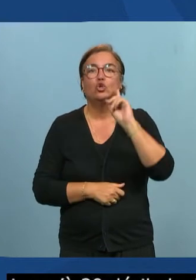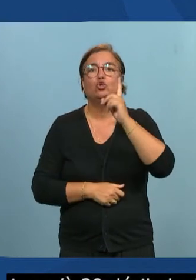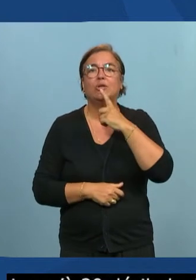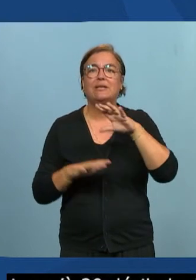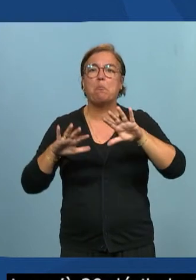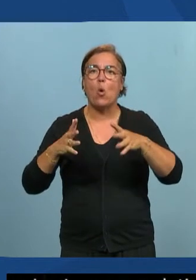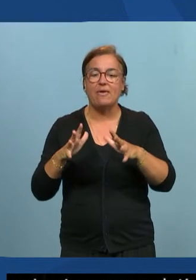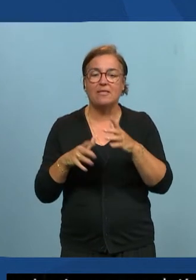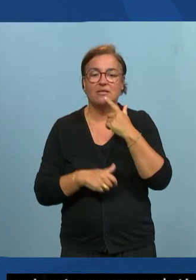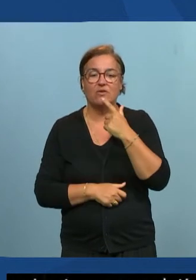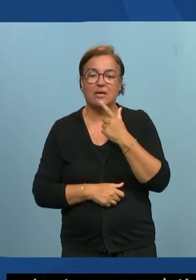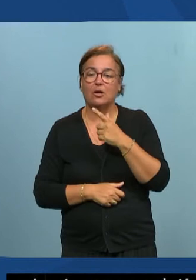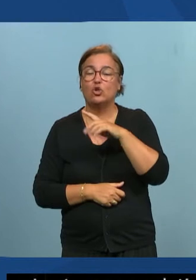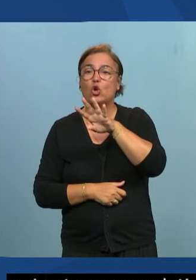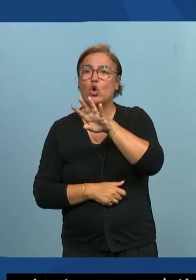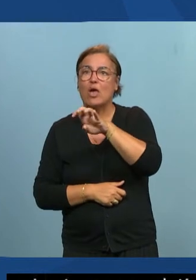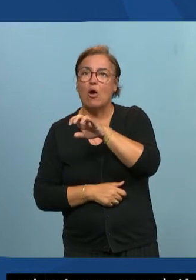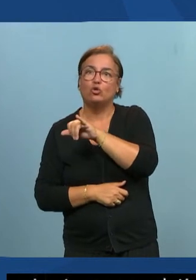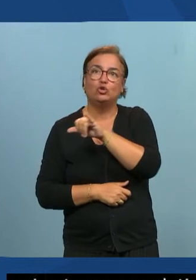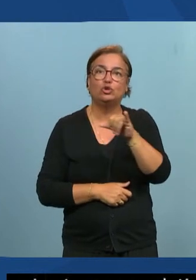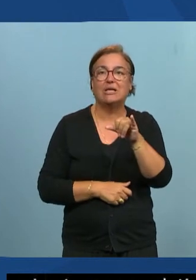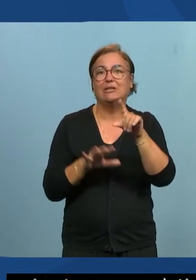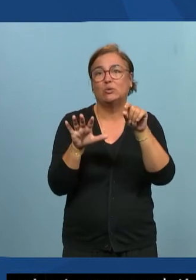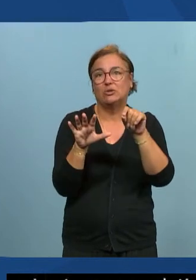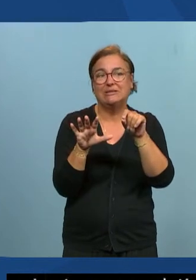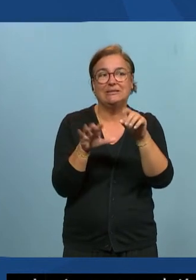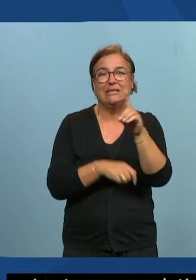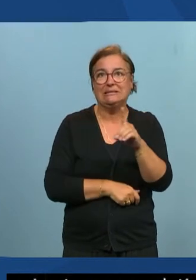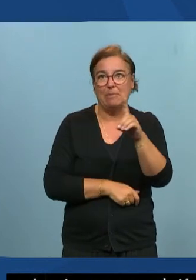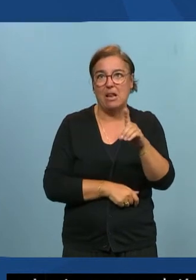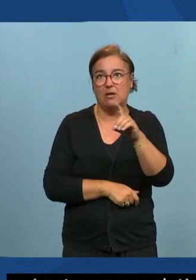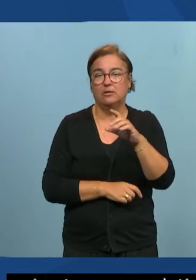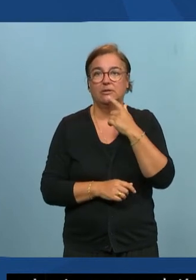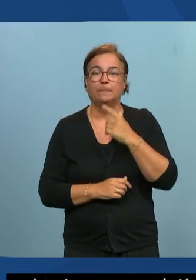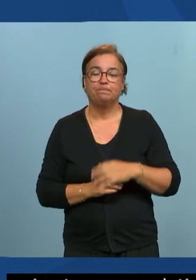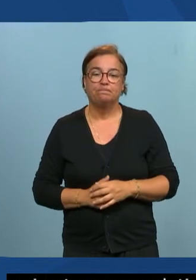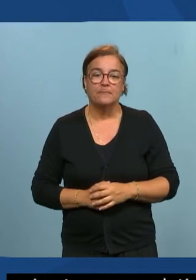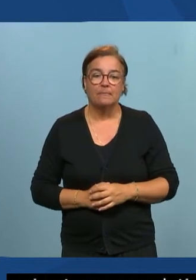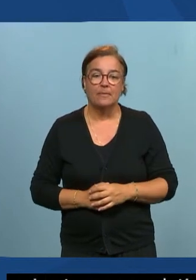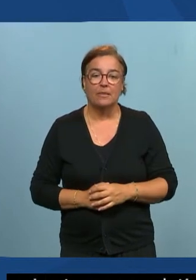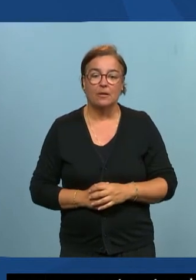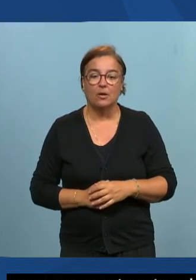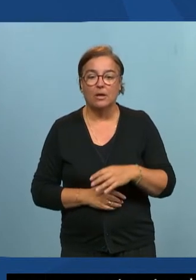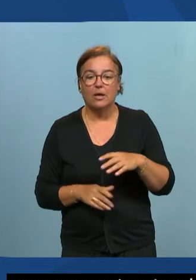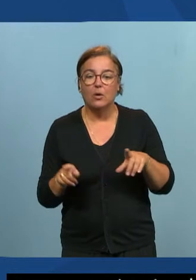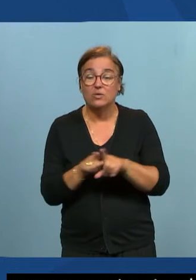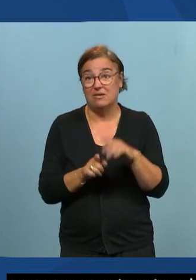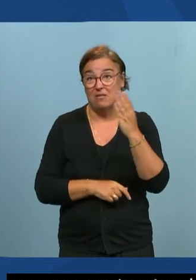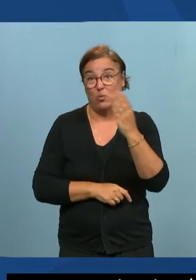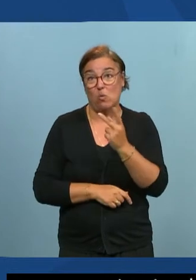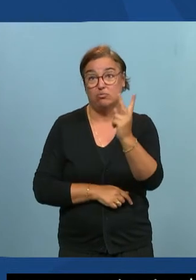perte d'audition de 40 à 70 millions là c'est un peu plus conseillant et avec plus de besoin